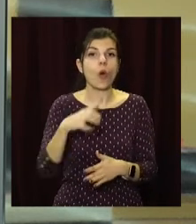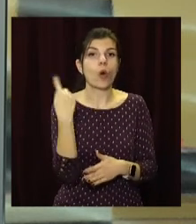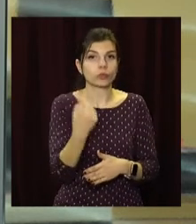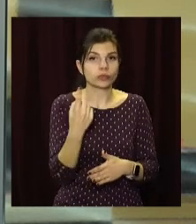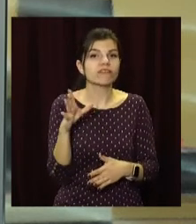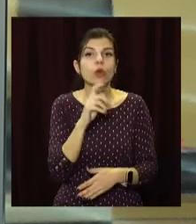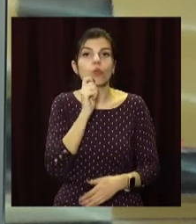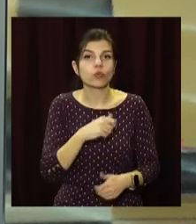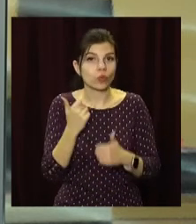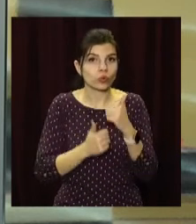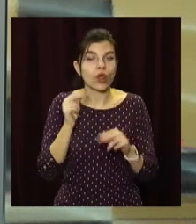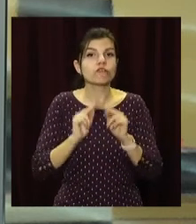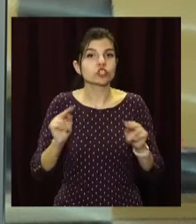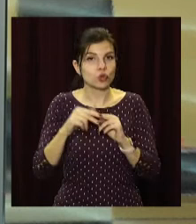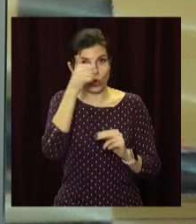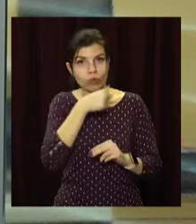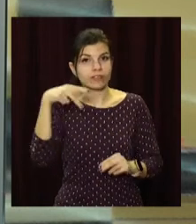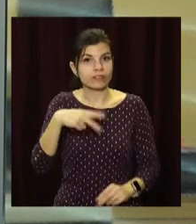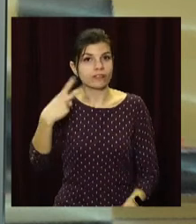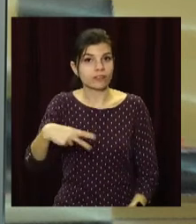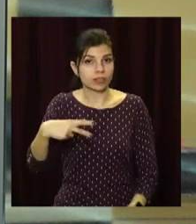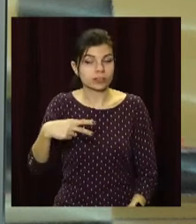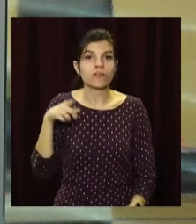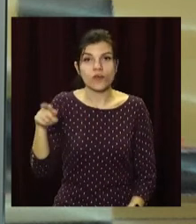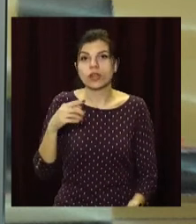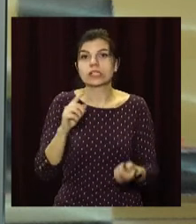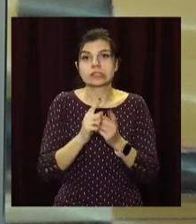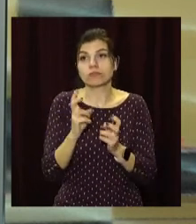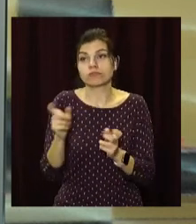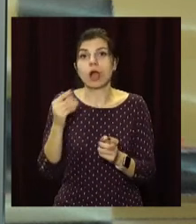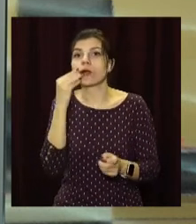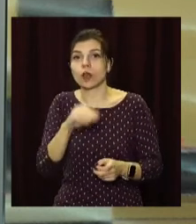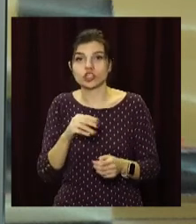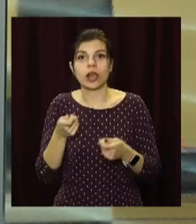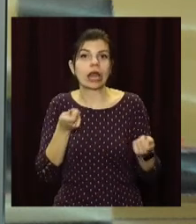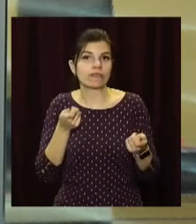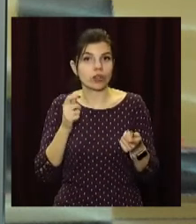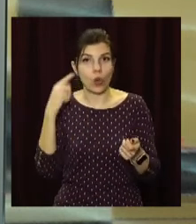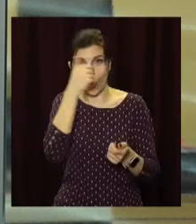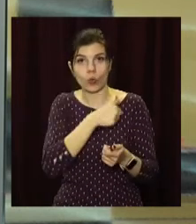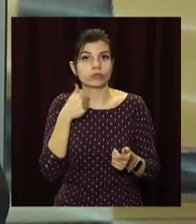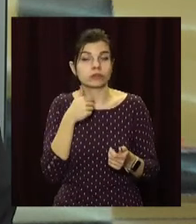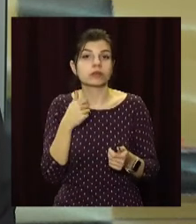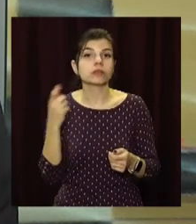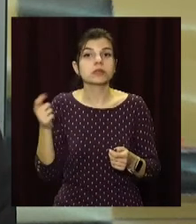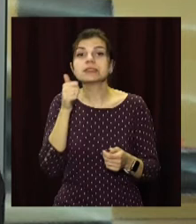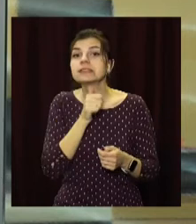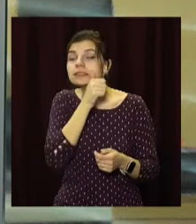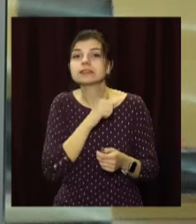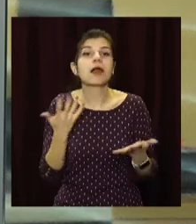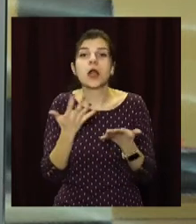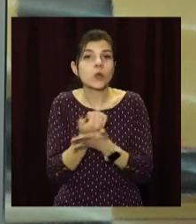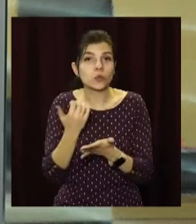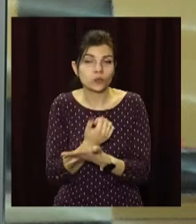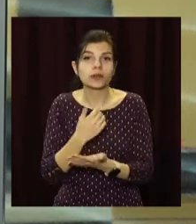всеукраїнського конкурсу «Вчитель року-2020». Вона стала кращою в номінації «Керівник року». Дізнавалися секрети успіху в